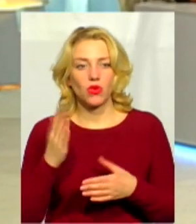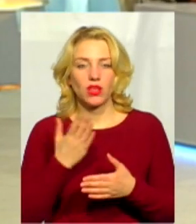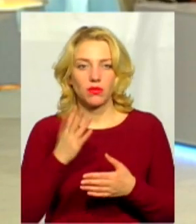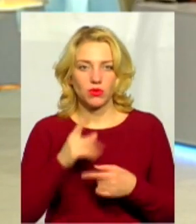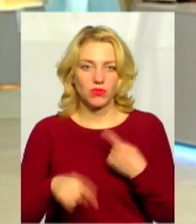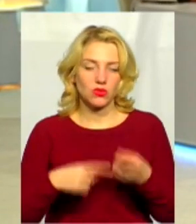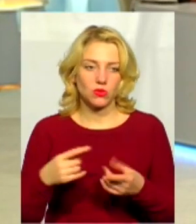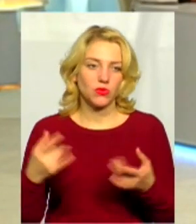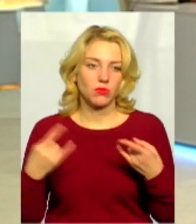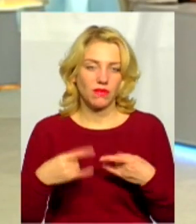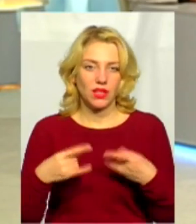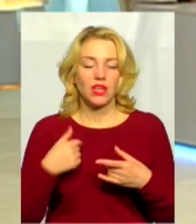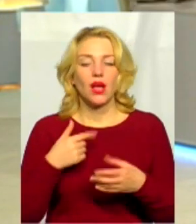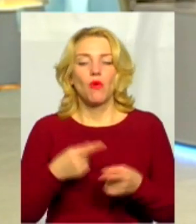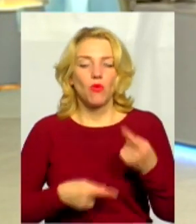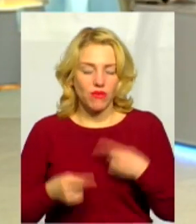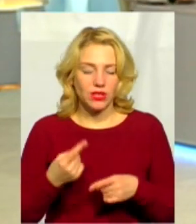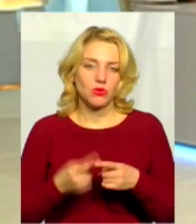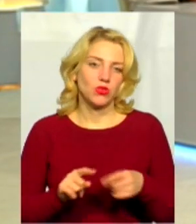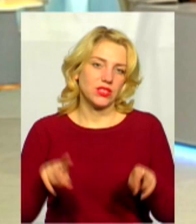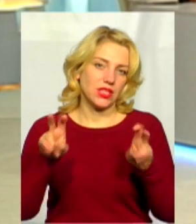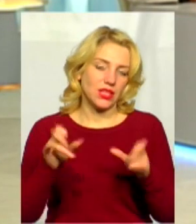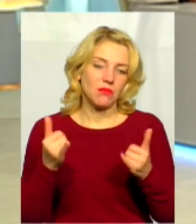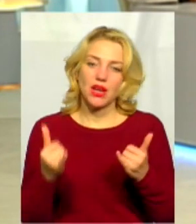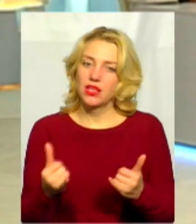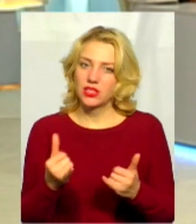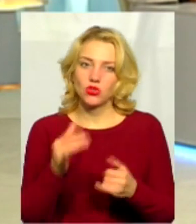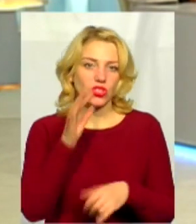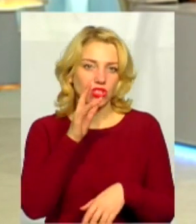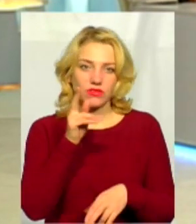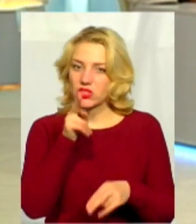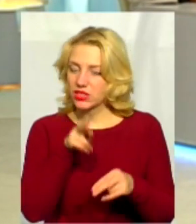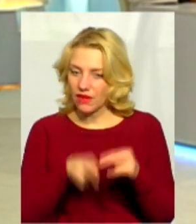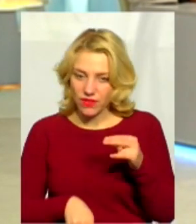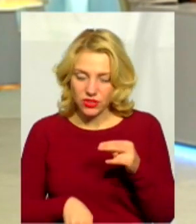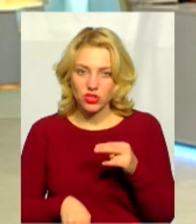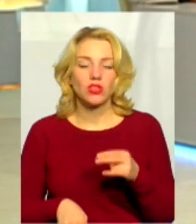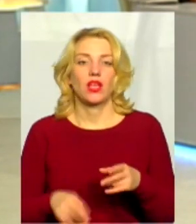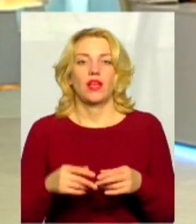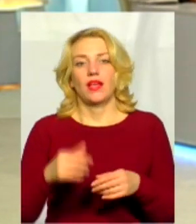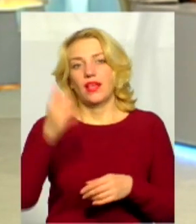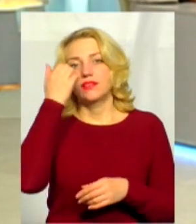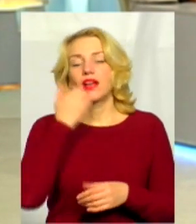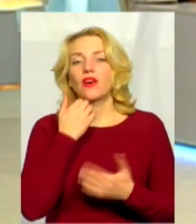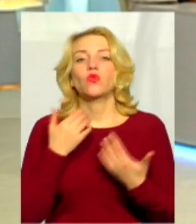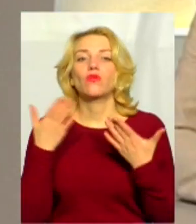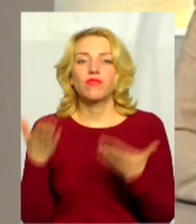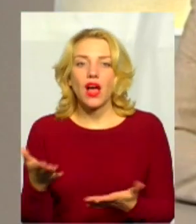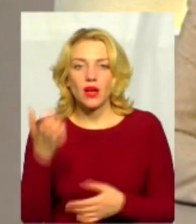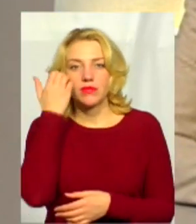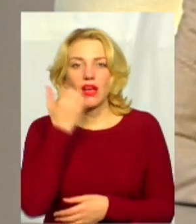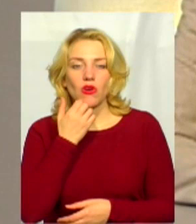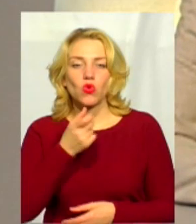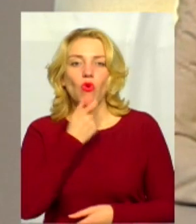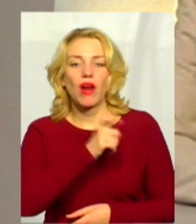ефірі. Ми ще повернемося до цієї теми не раз, але, на жаль, сьогодні вже час ефіру нашого вишива, 26 хвилин прилетіло. Дякую вам, дякую нашим